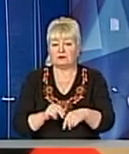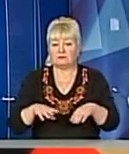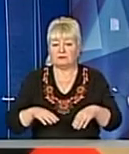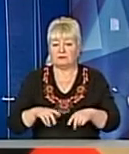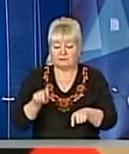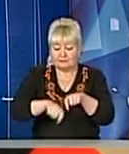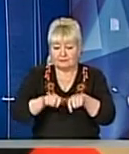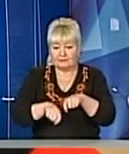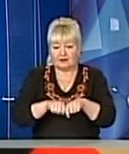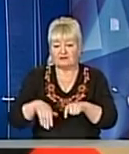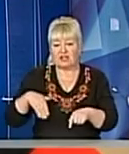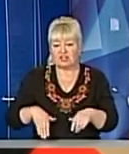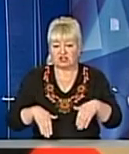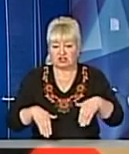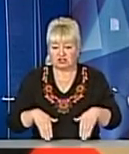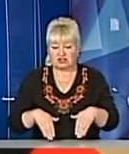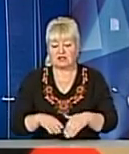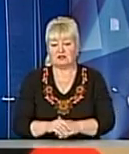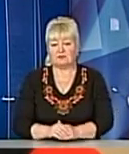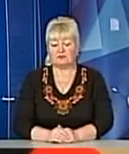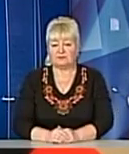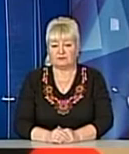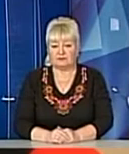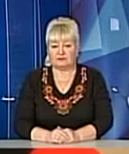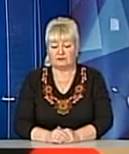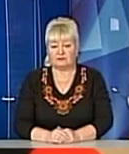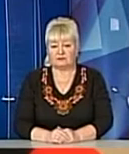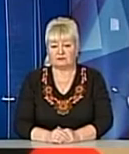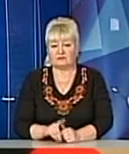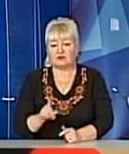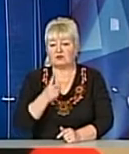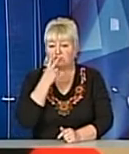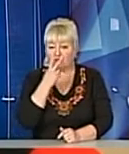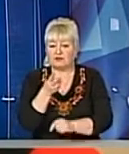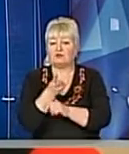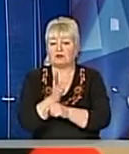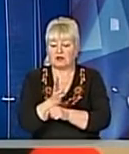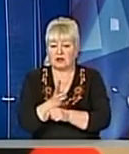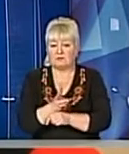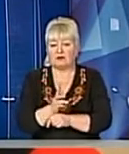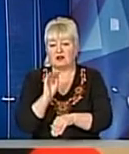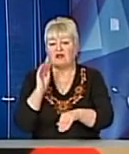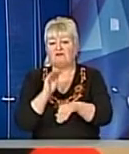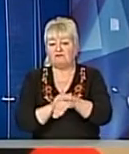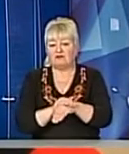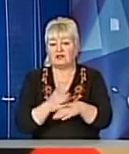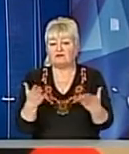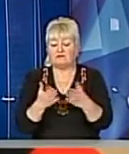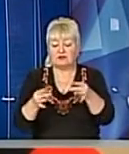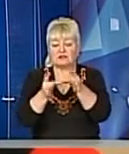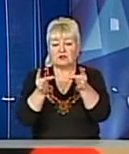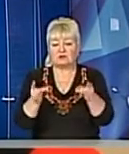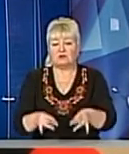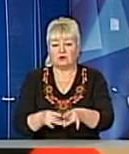кишені, що видно на бодікамері Виявив певний згорток в кишені